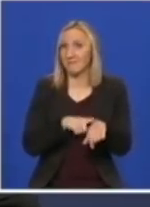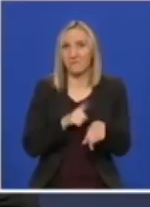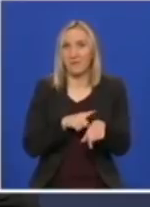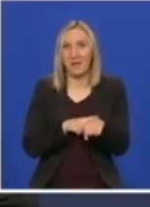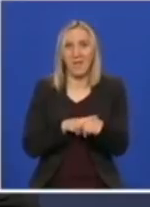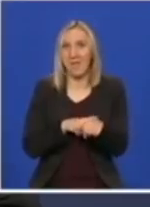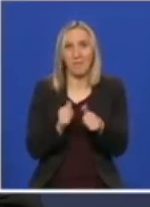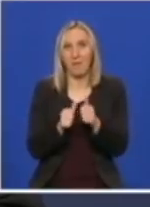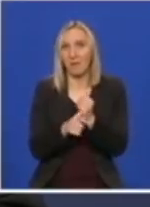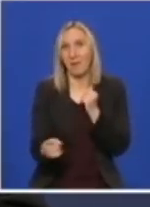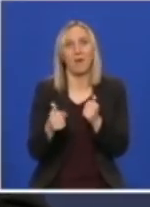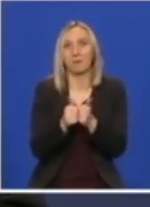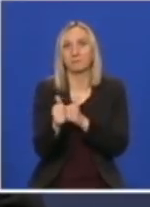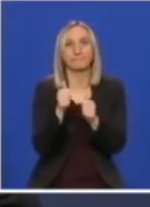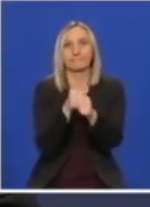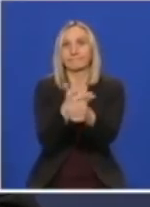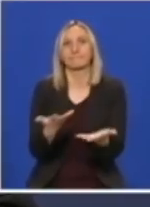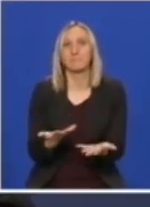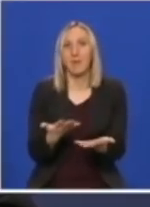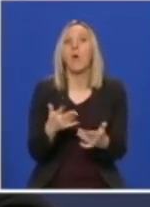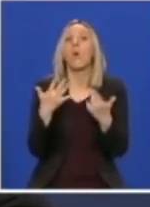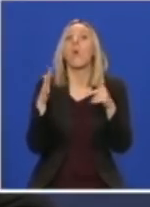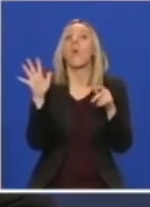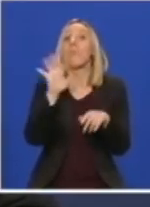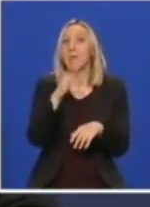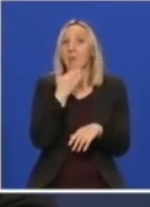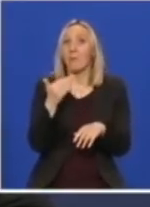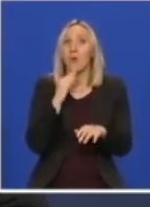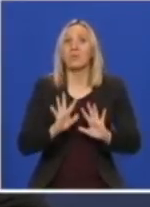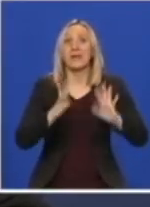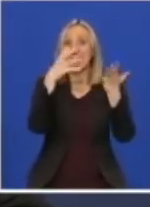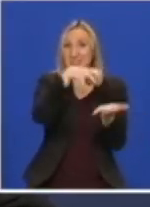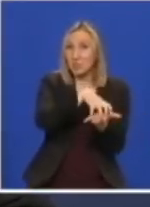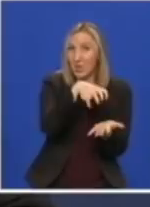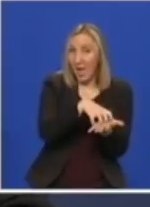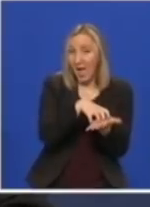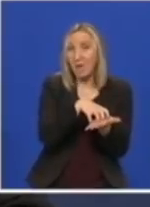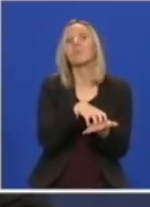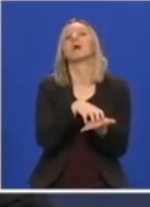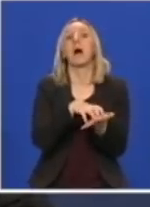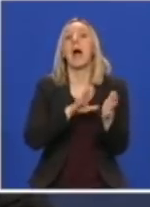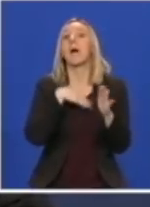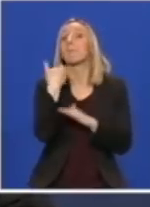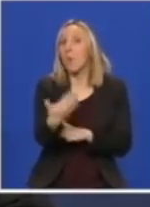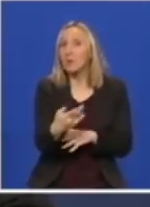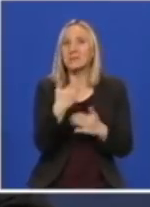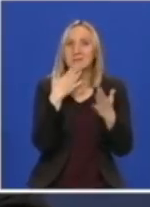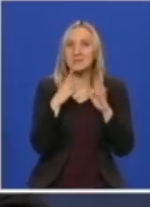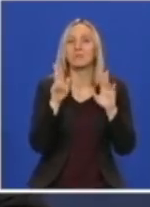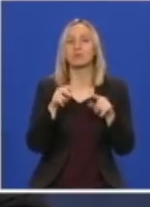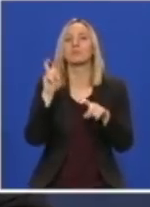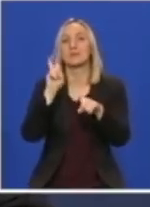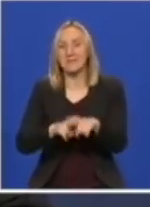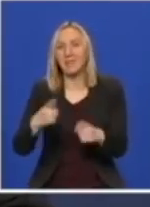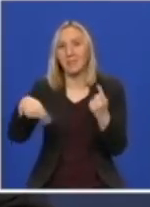je činjenica, u sedamnešt časova je krizni štab, pa tek posle toga ćemo moći da sednemo i da pišemo i